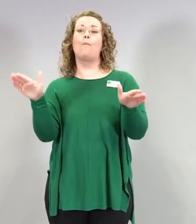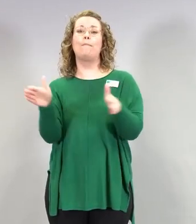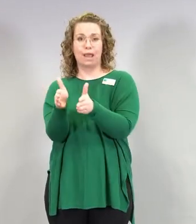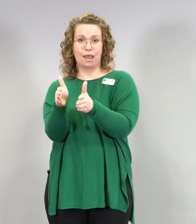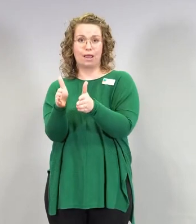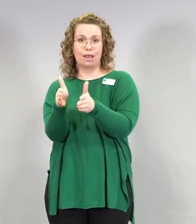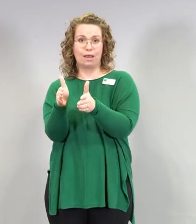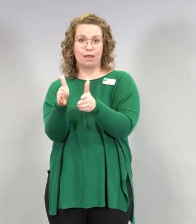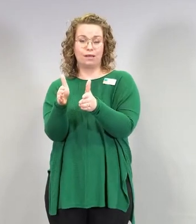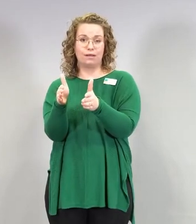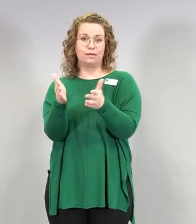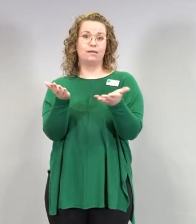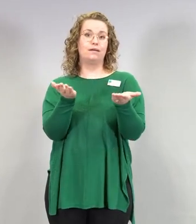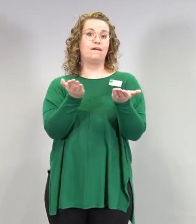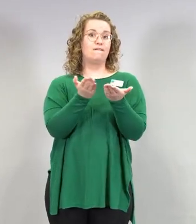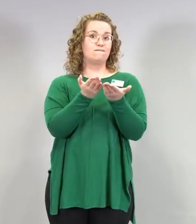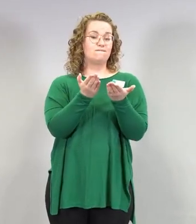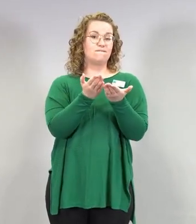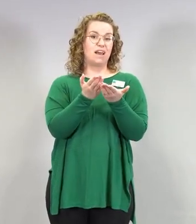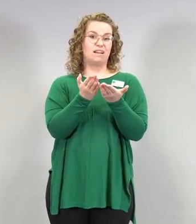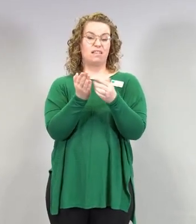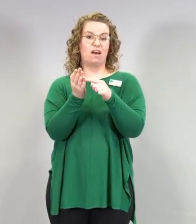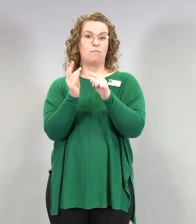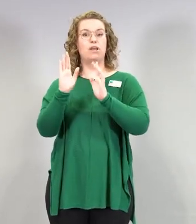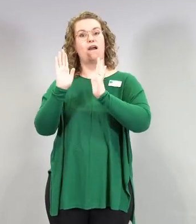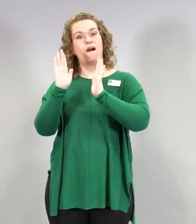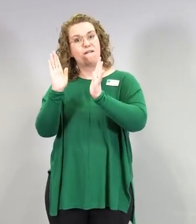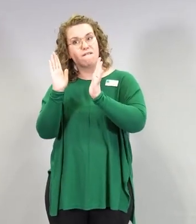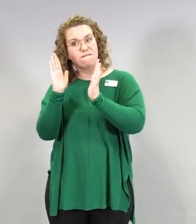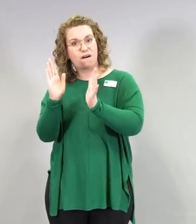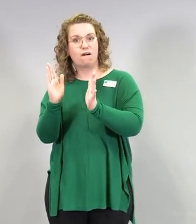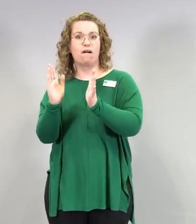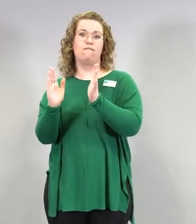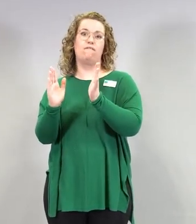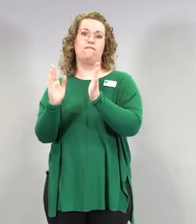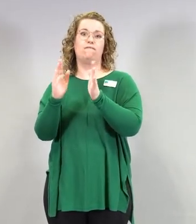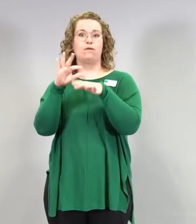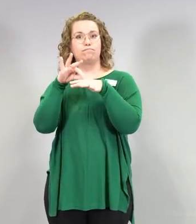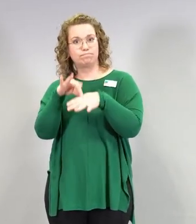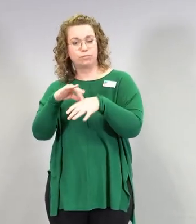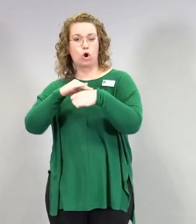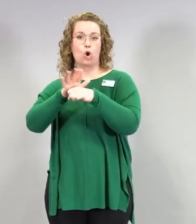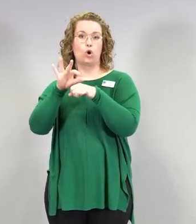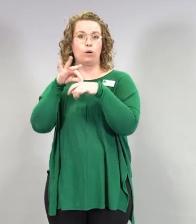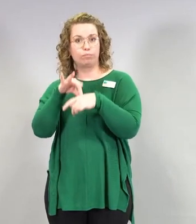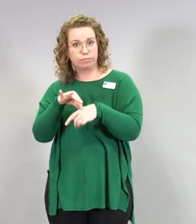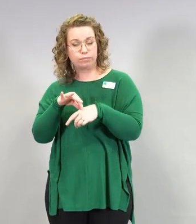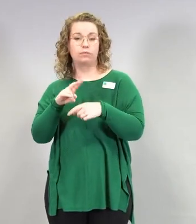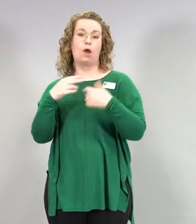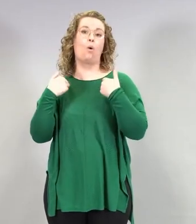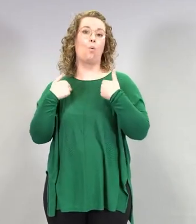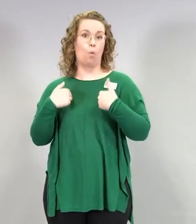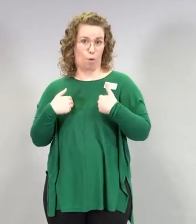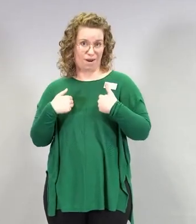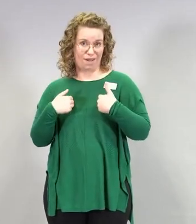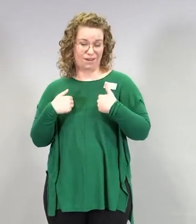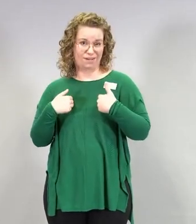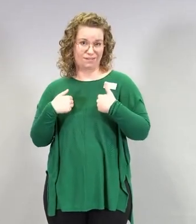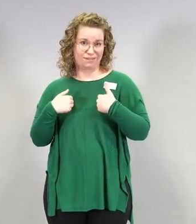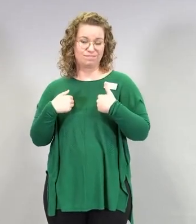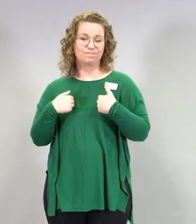näihin vakaviin tapahtumiin, kuolemiin ja tehohoitoihin, mitä tämän ikäisillä